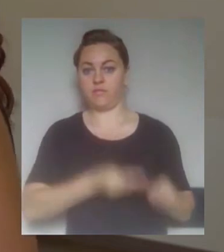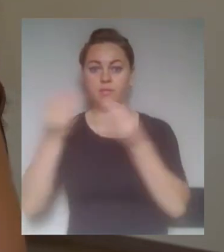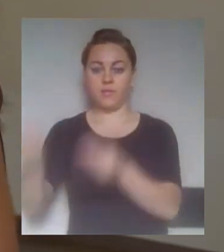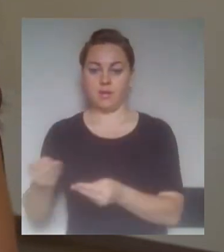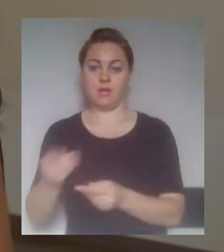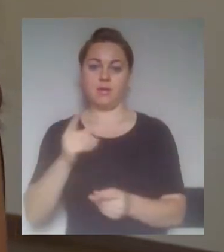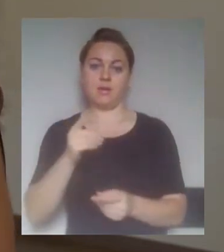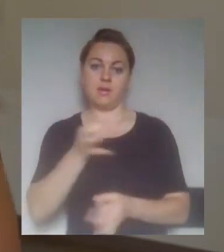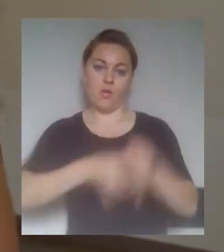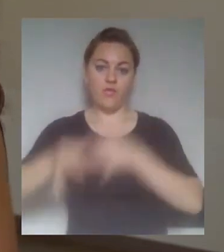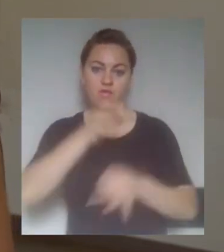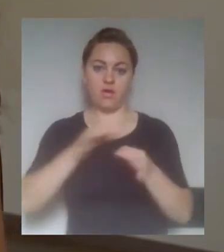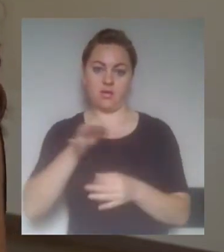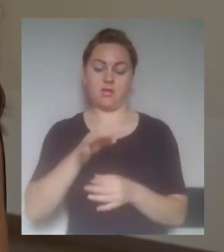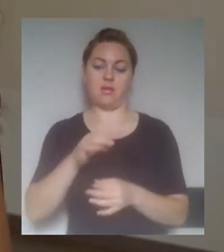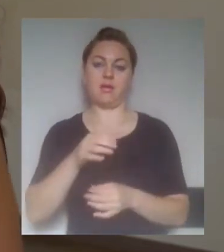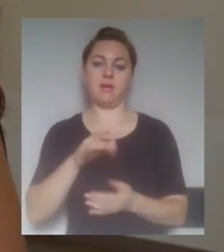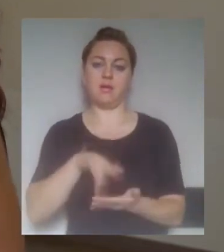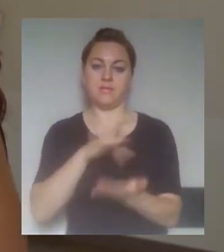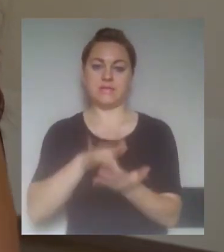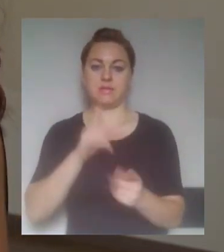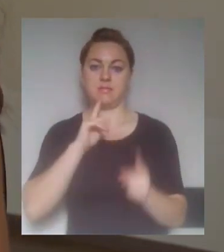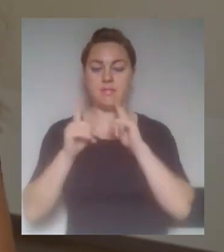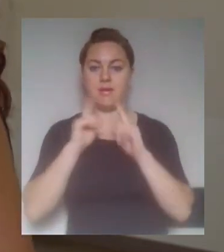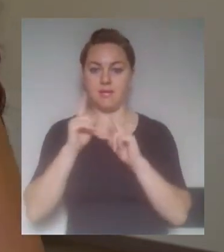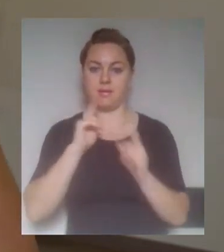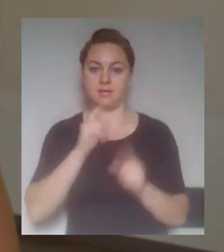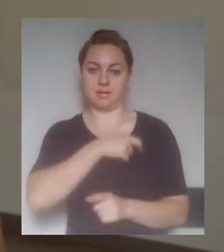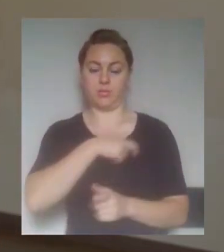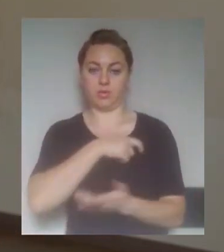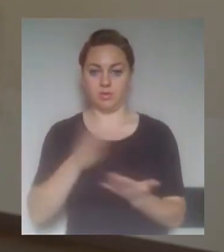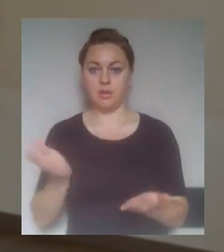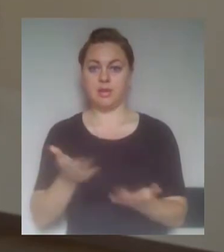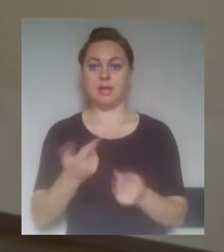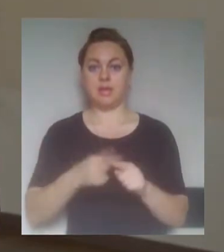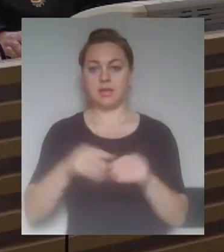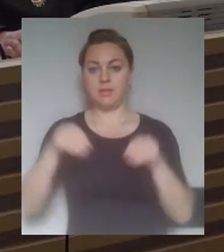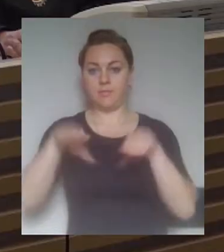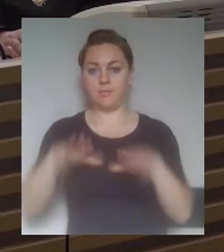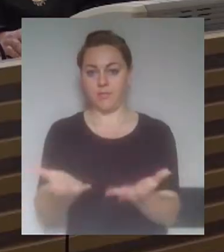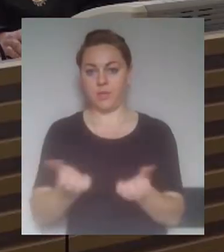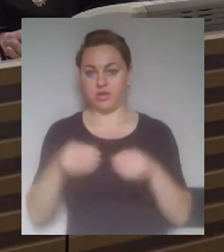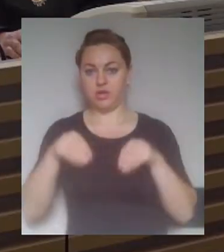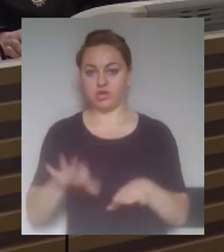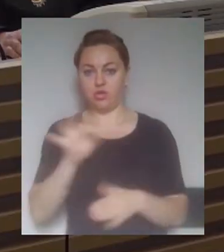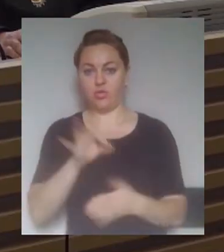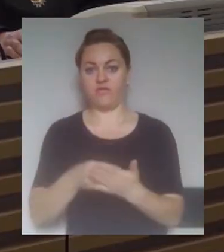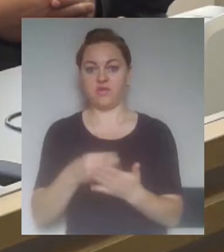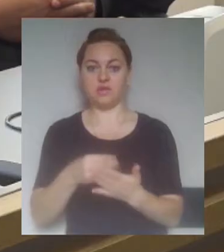сесію міської ради. Ці питання я можу з'ясувати і також надати документи, які стали підставою для прийняття міської ради і рішення щодо фінансування. Судді